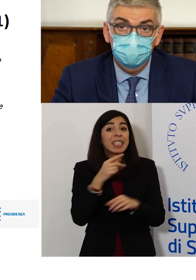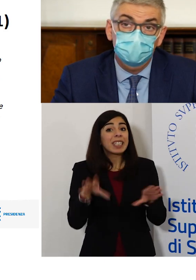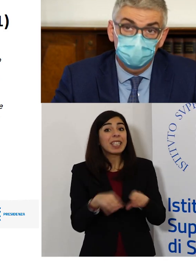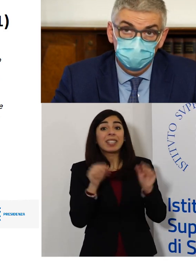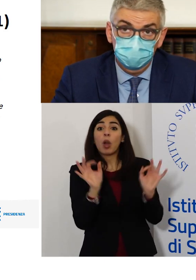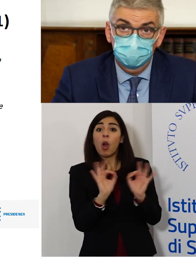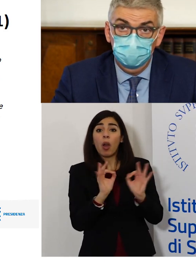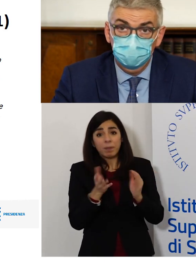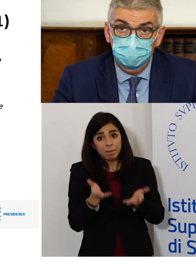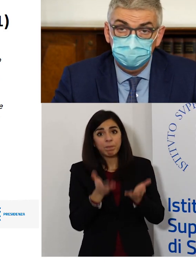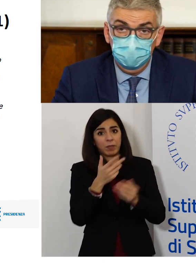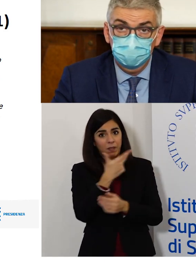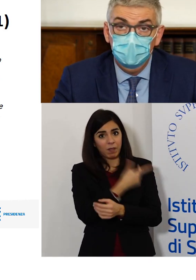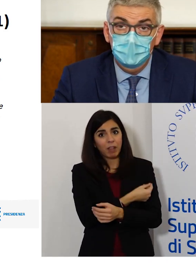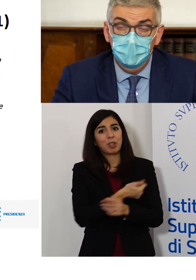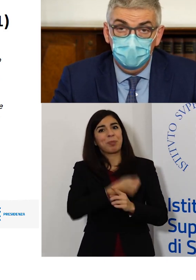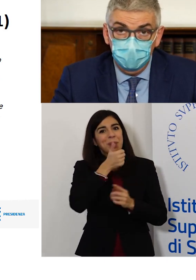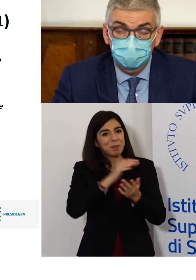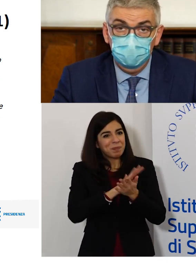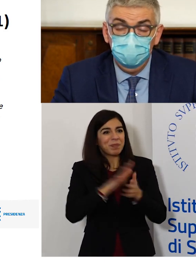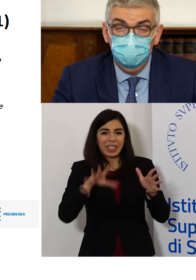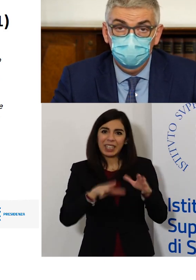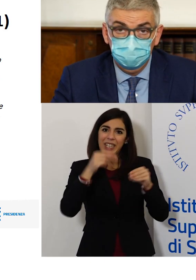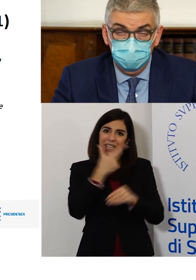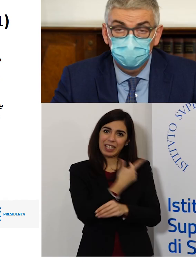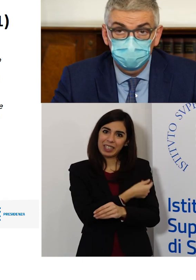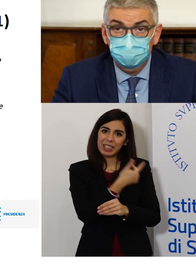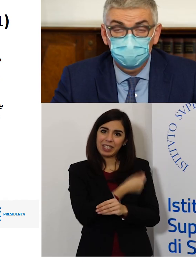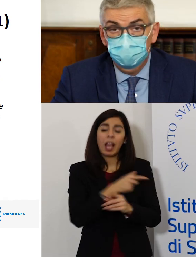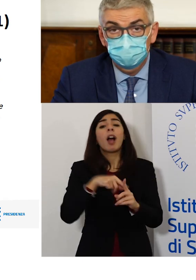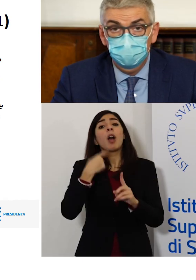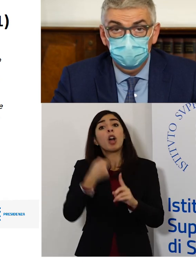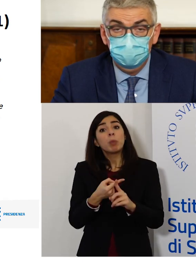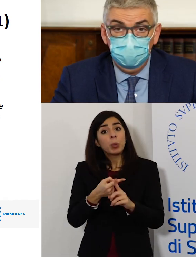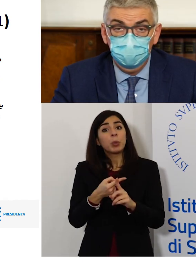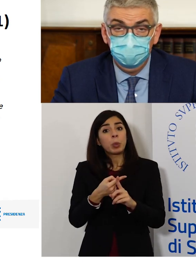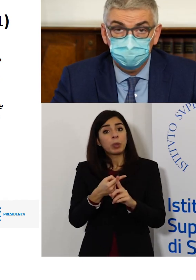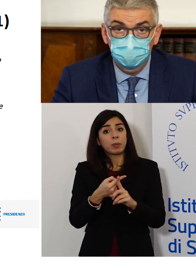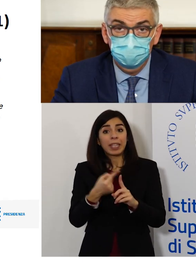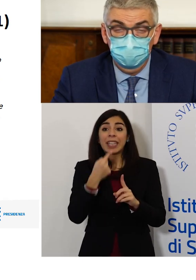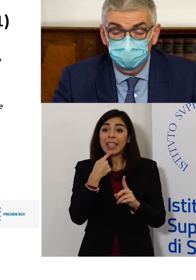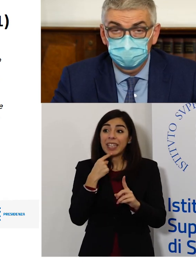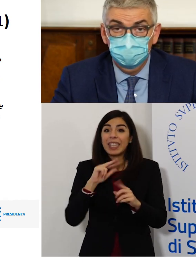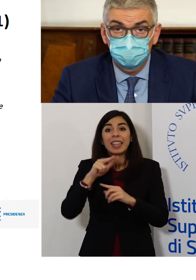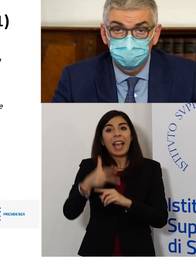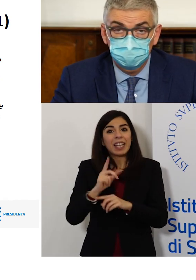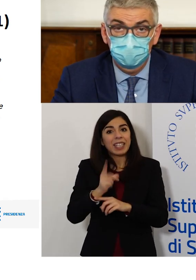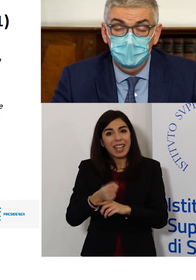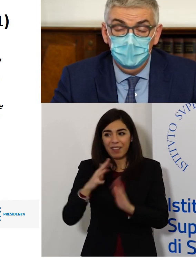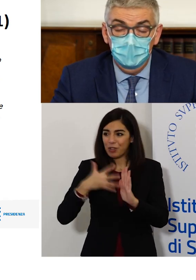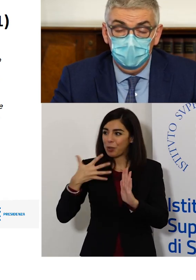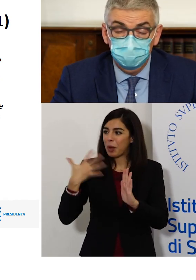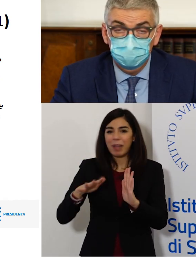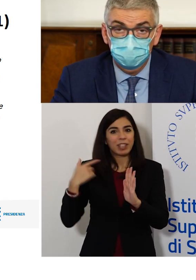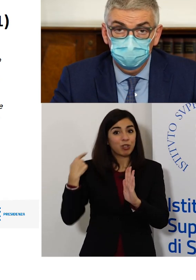ciclo vaccinale per coloro che non l'hanno ancora iniziato ma anche mantenendo elevata la copertura immunitaria facendo la terza dose e il